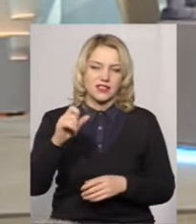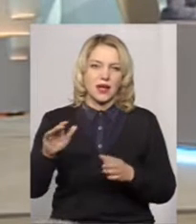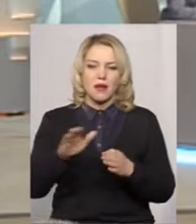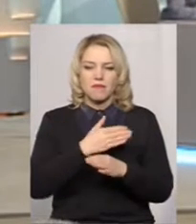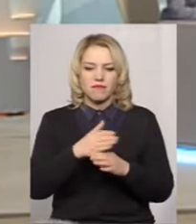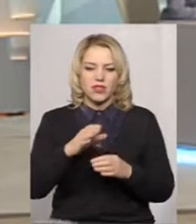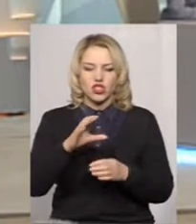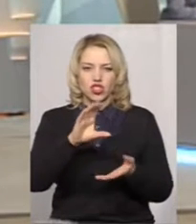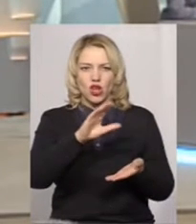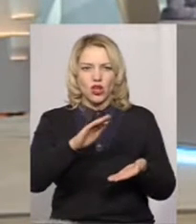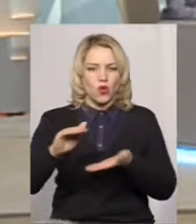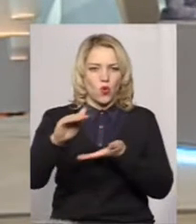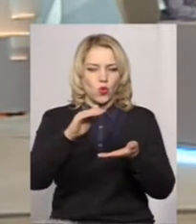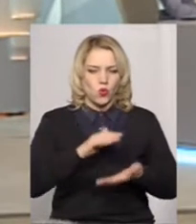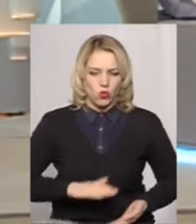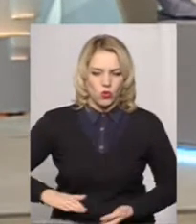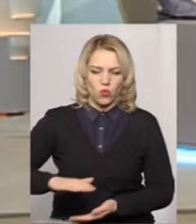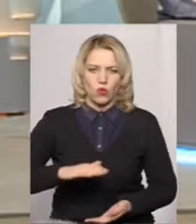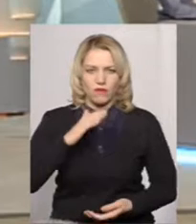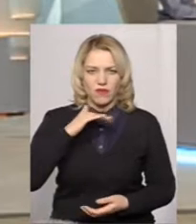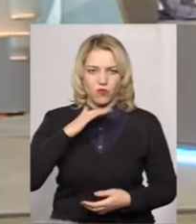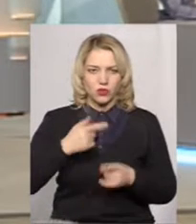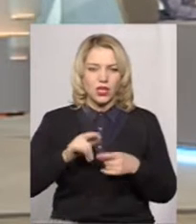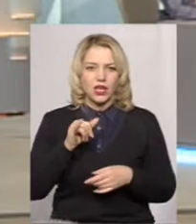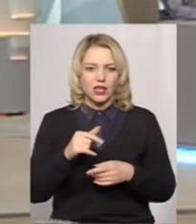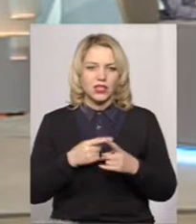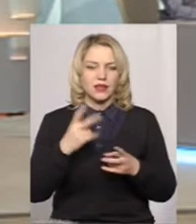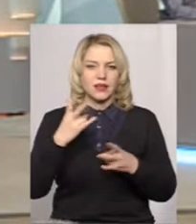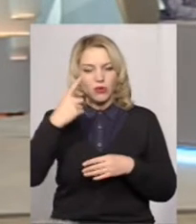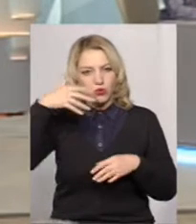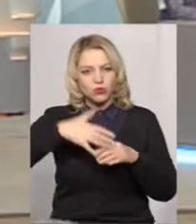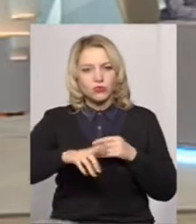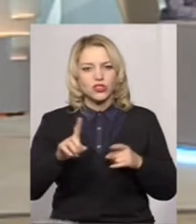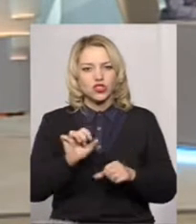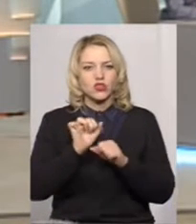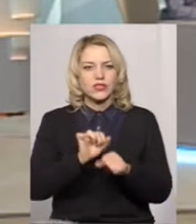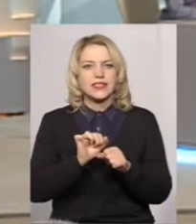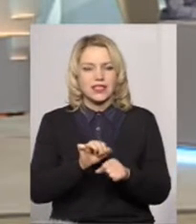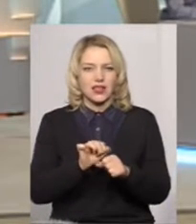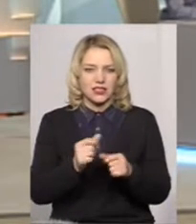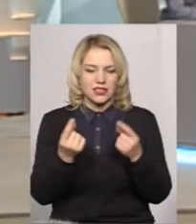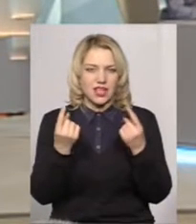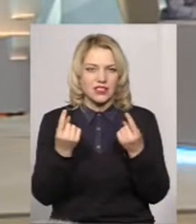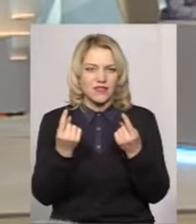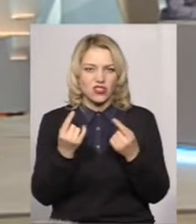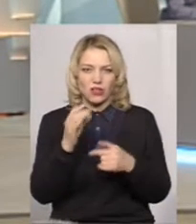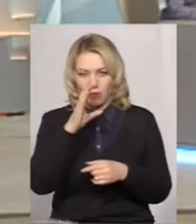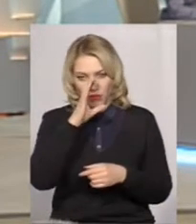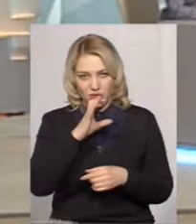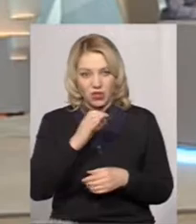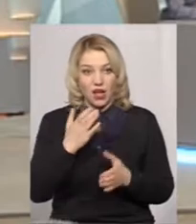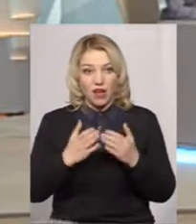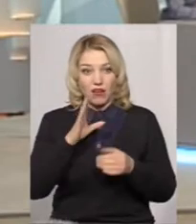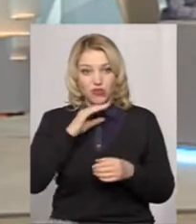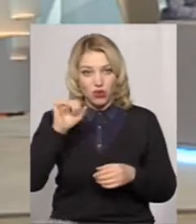ґрунтові води. І треба розуміти, що захист від надзвичайно поганий. А ще